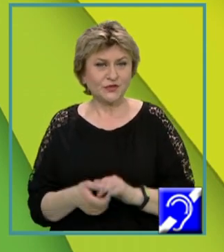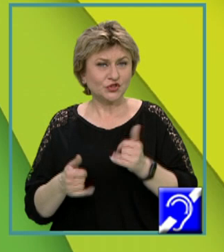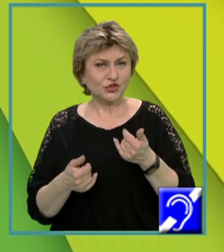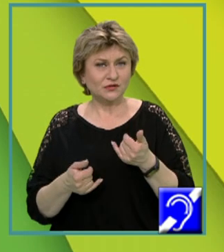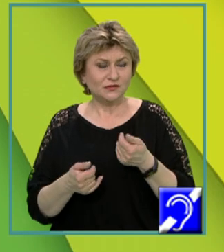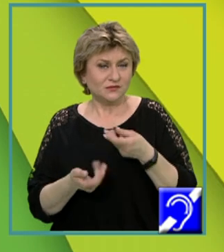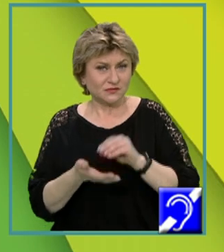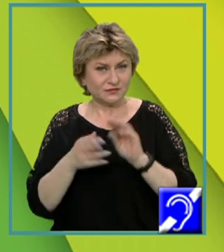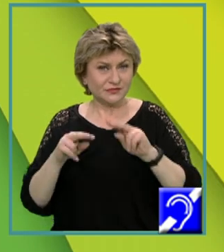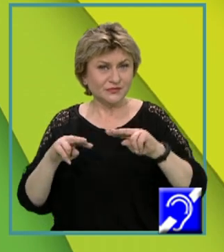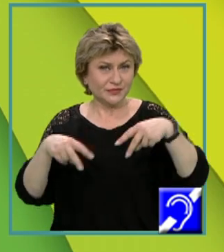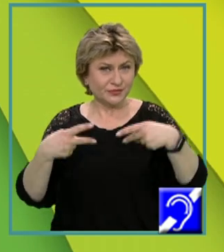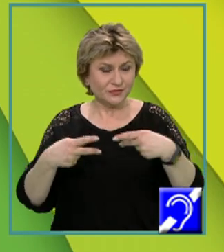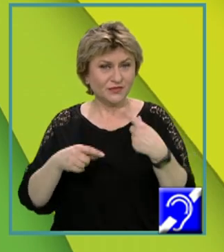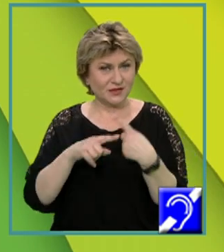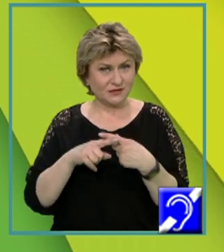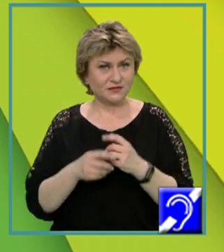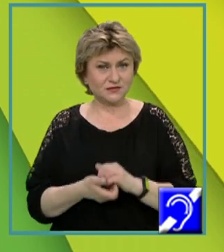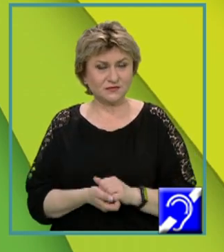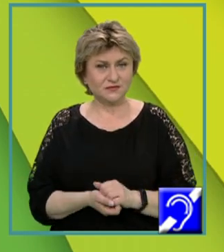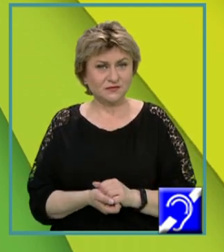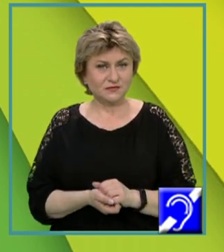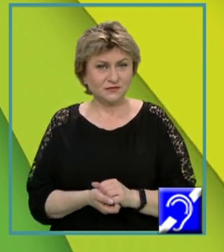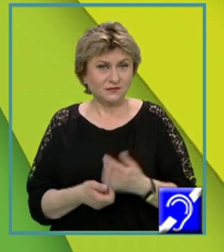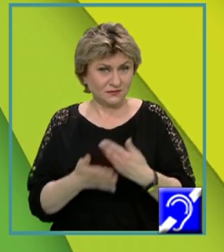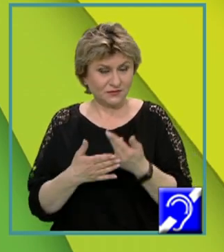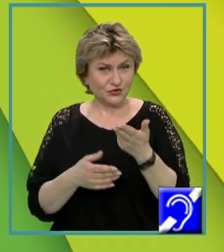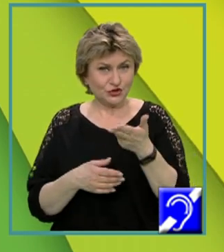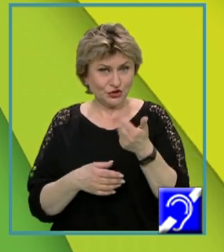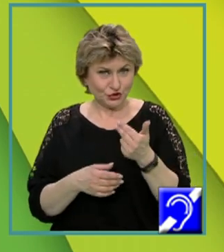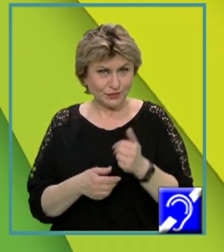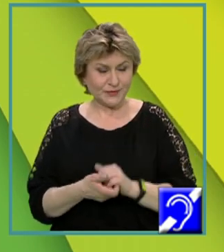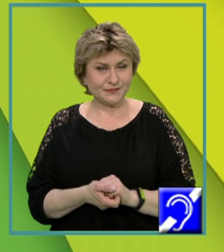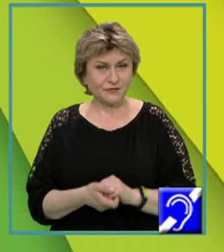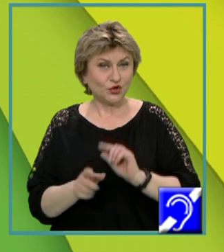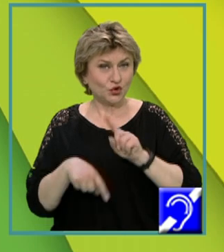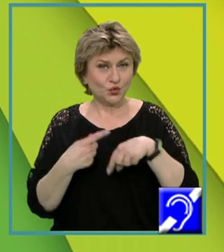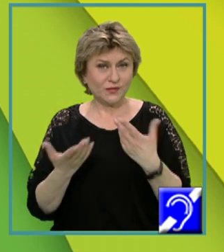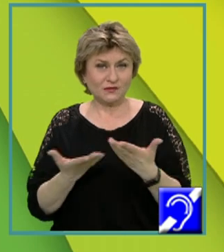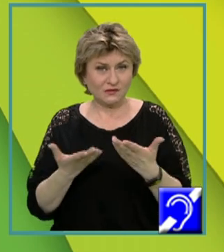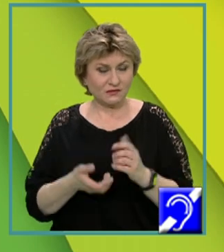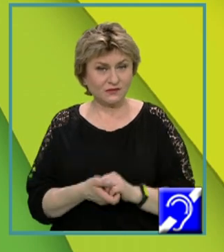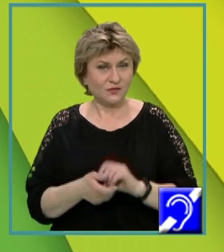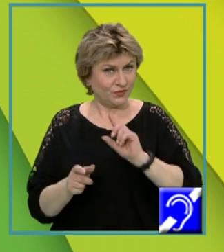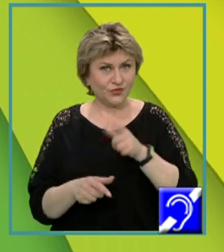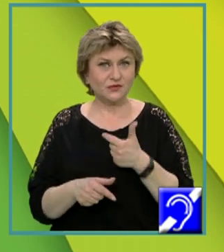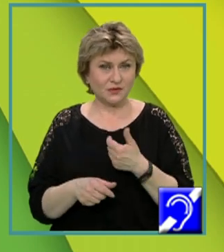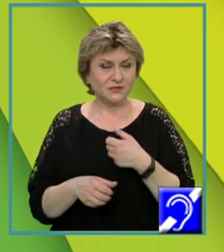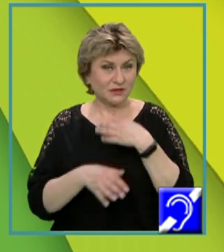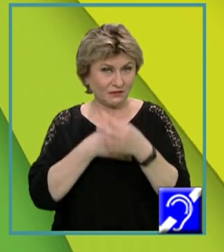afișează x, adică 15, după care putem